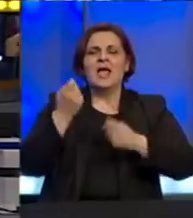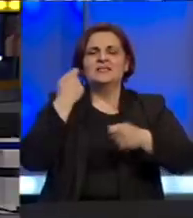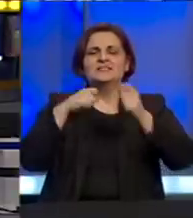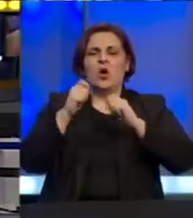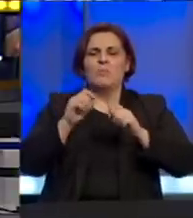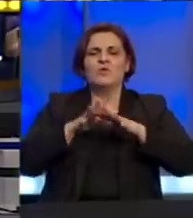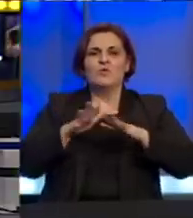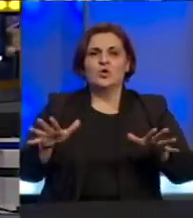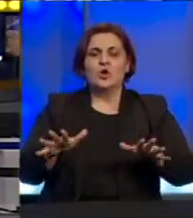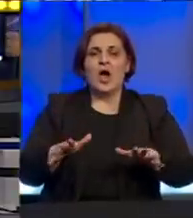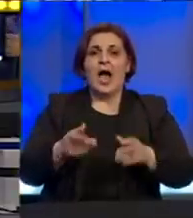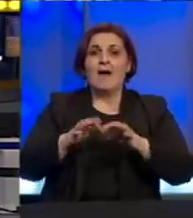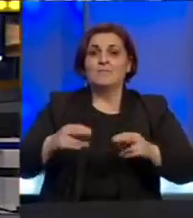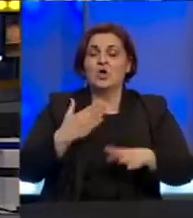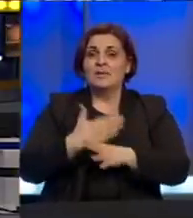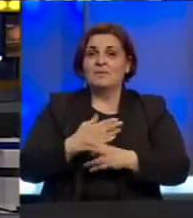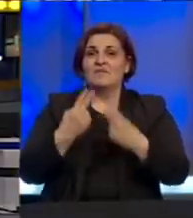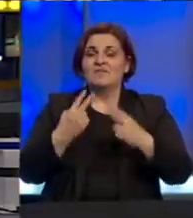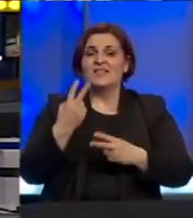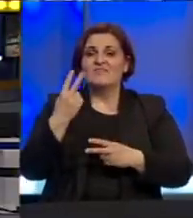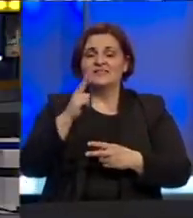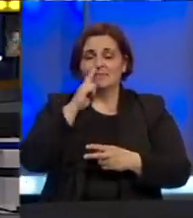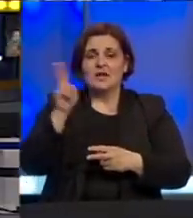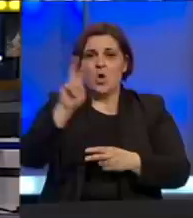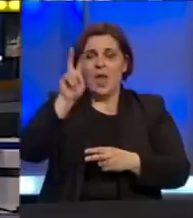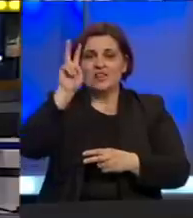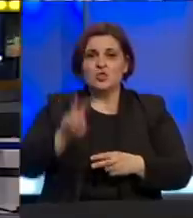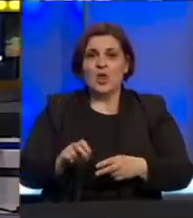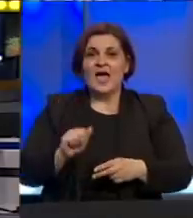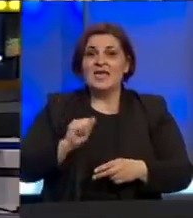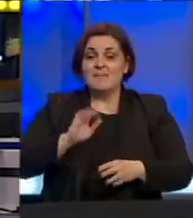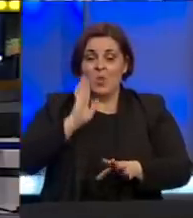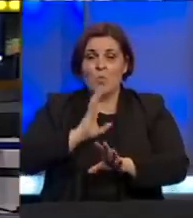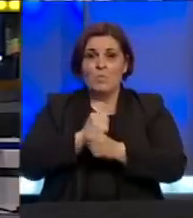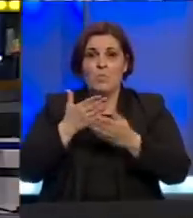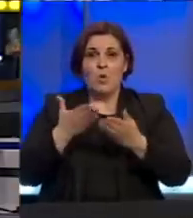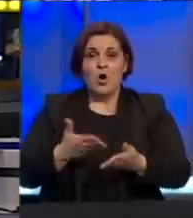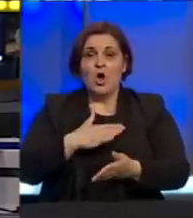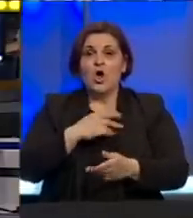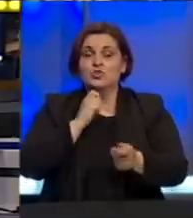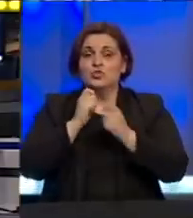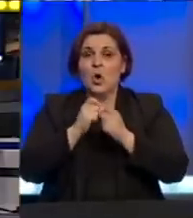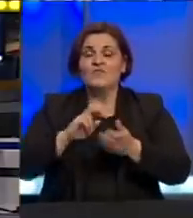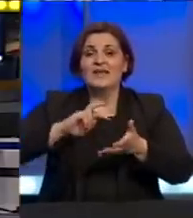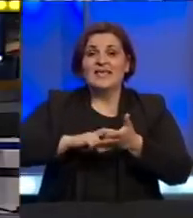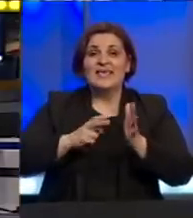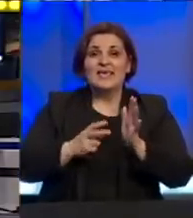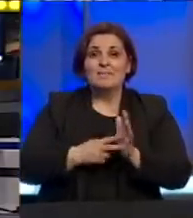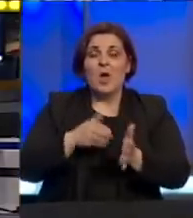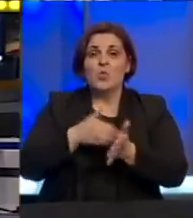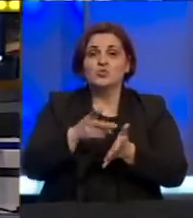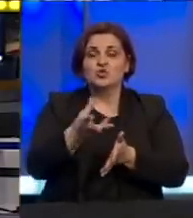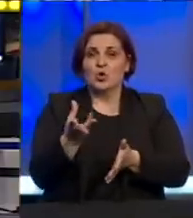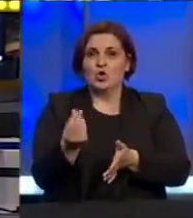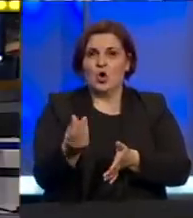razvoj, a projekt pomoći vrijedan je 20 milijuna dolara. Ima li u BiH dogovora i plana za utrošak tog